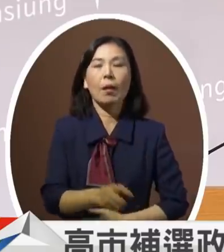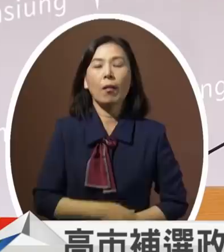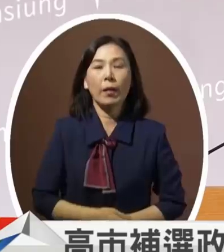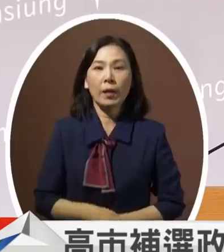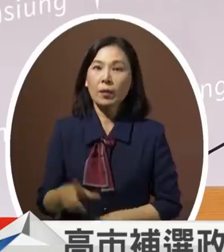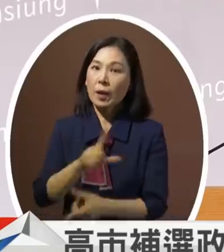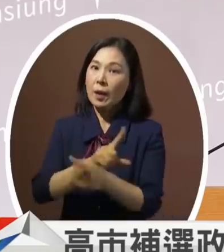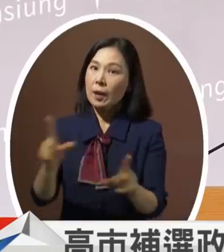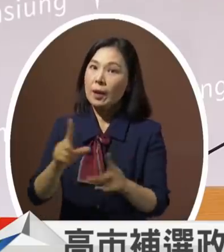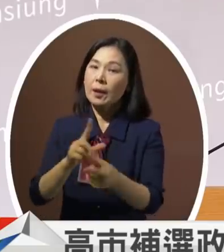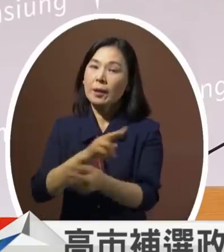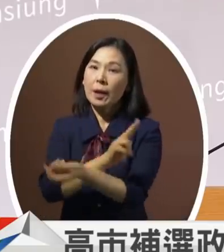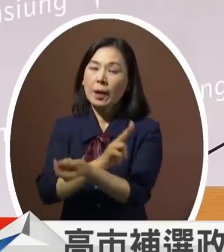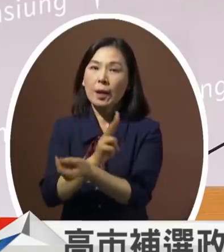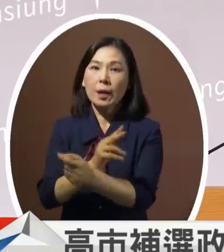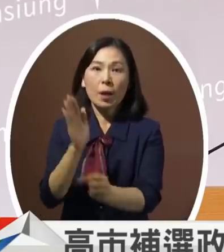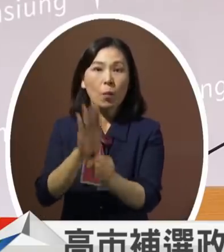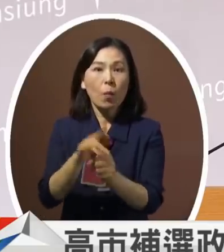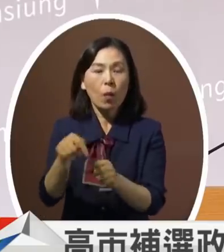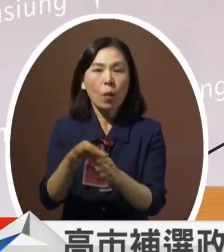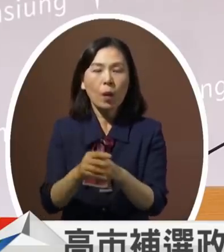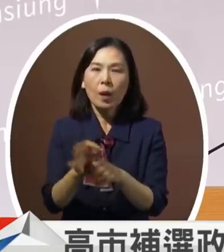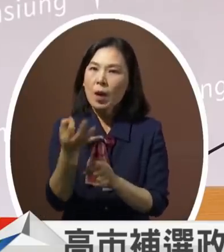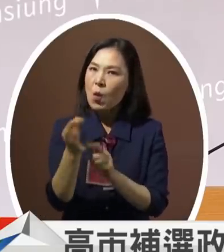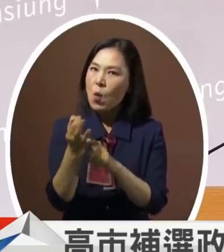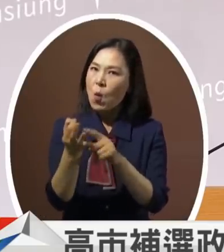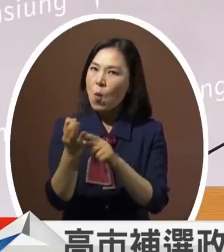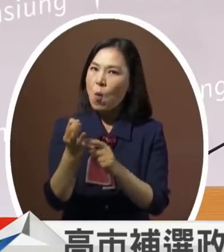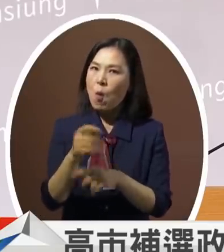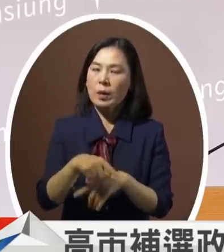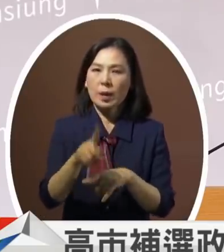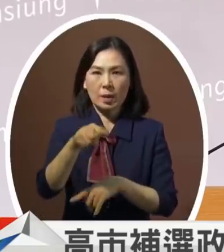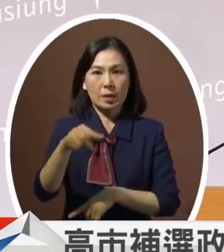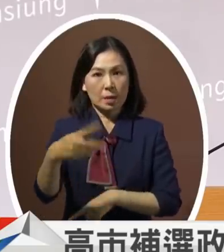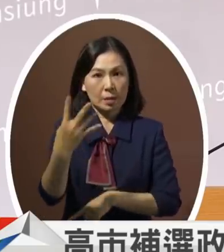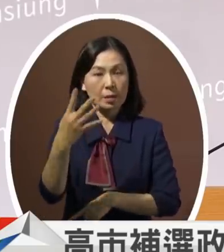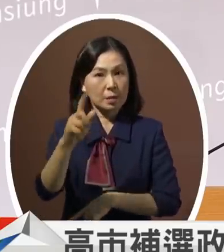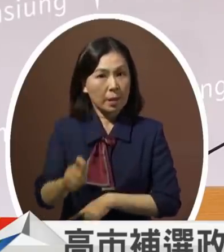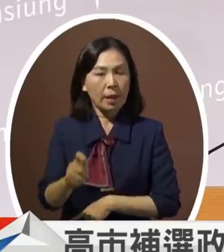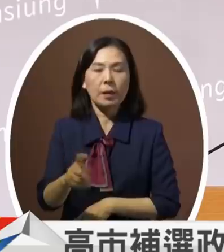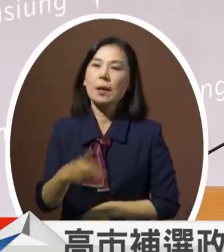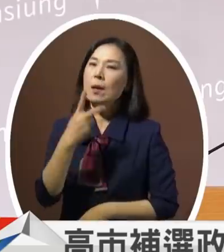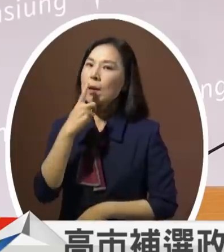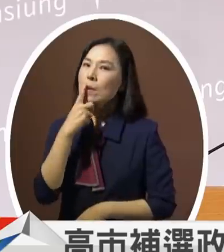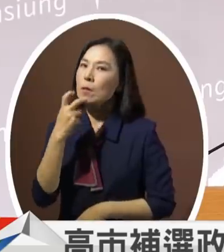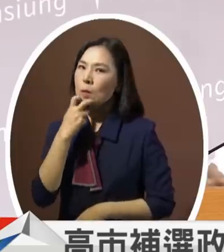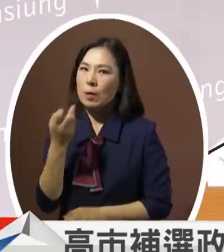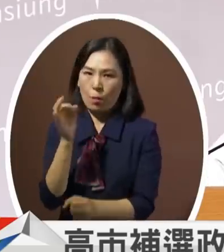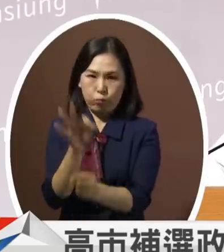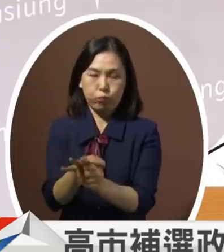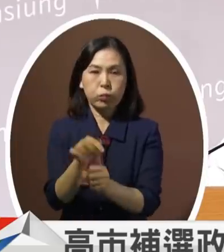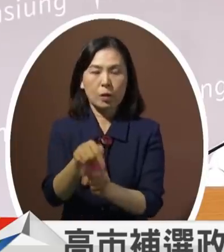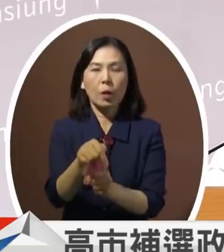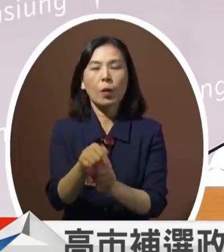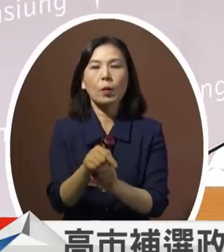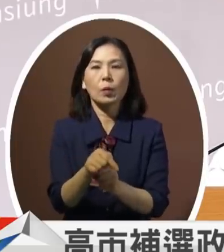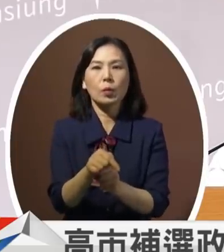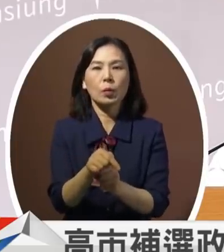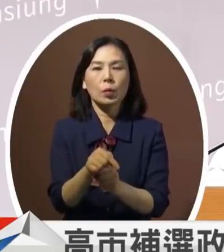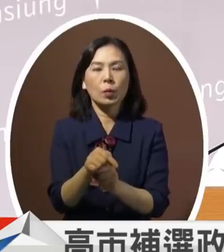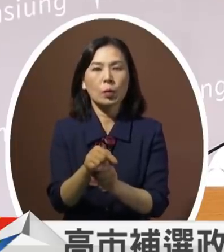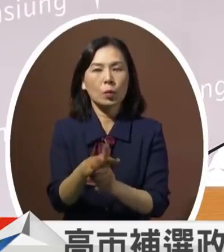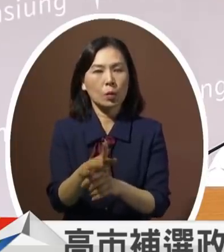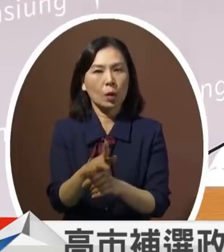大领埔总共的预算的规模大概1400亿中央补助我们高雄市的预算达到